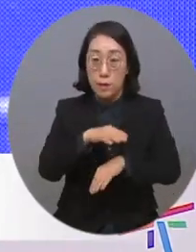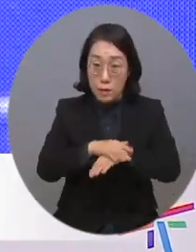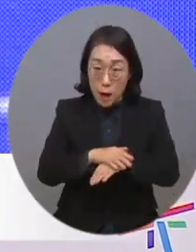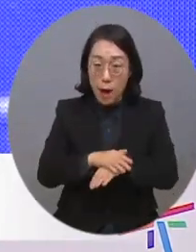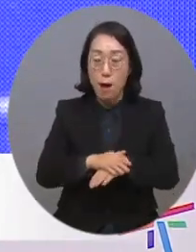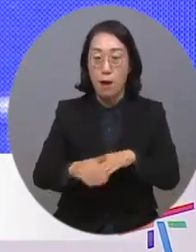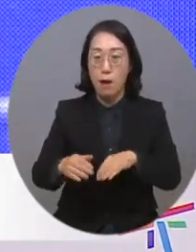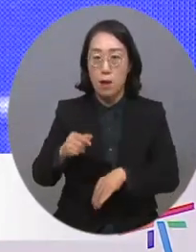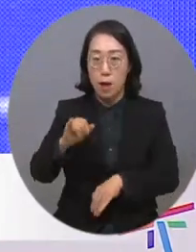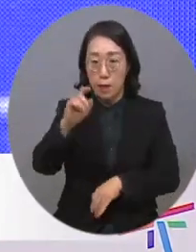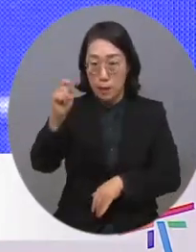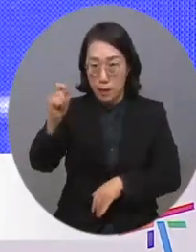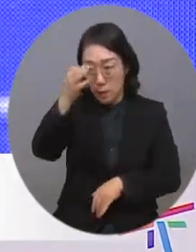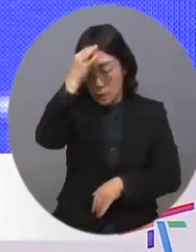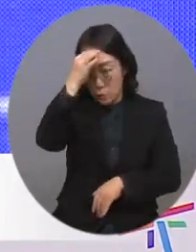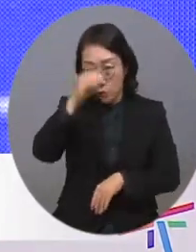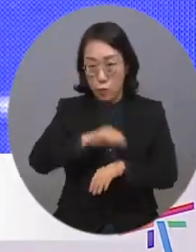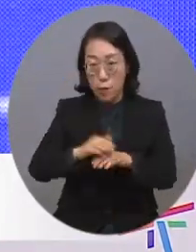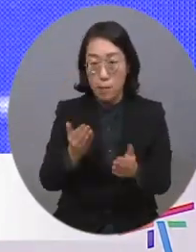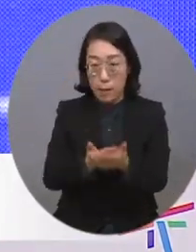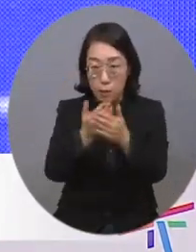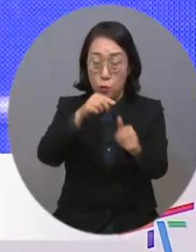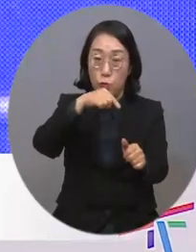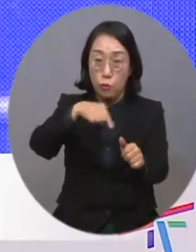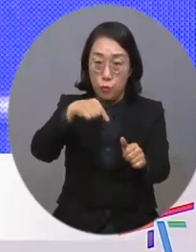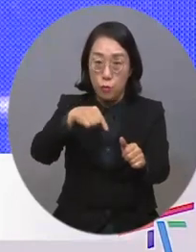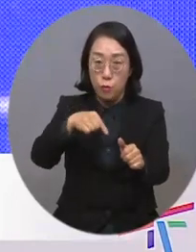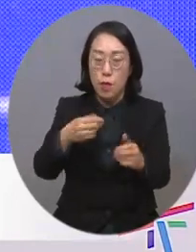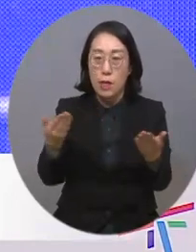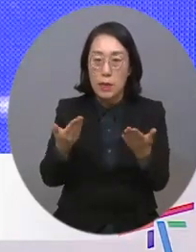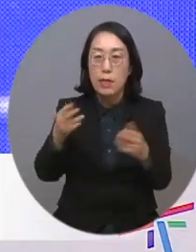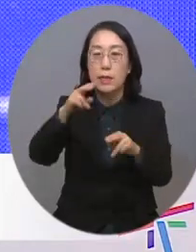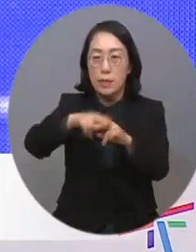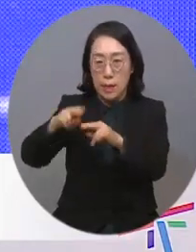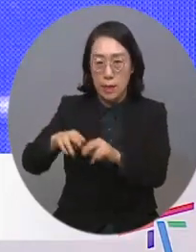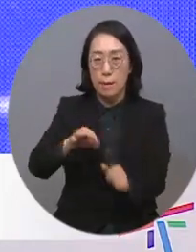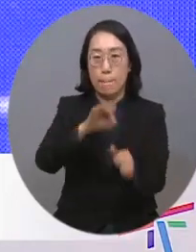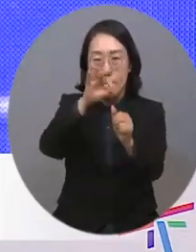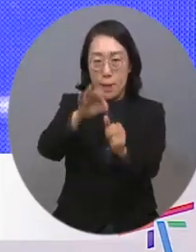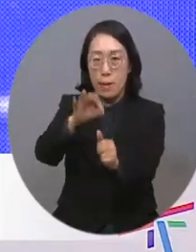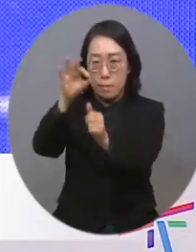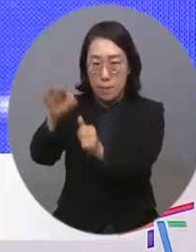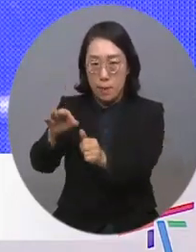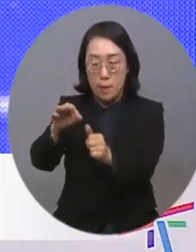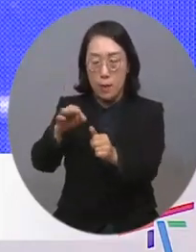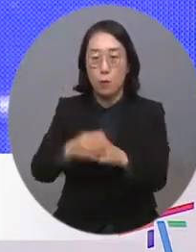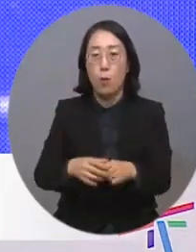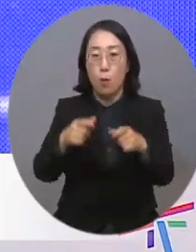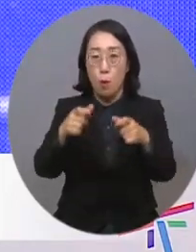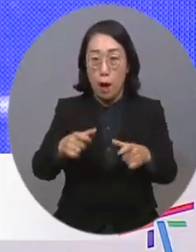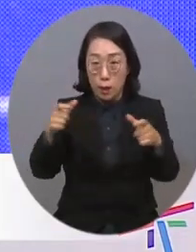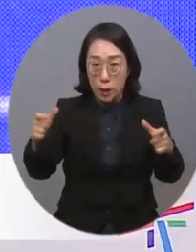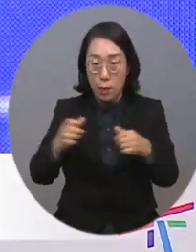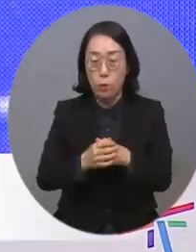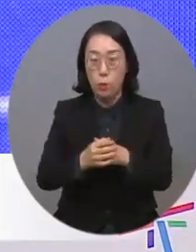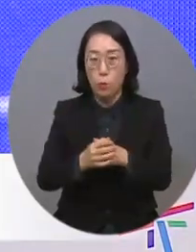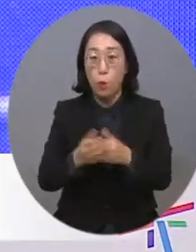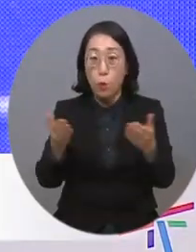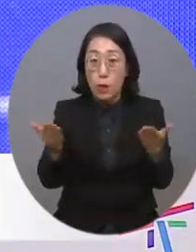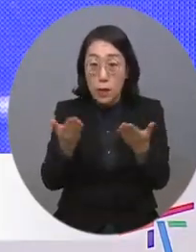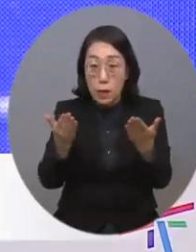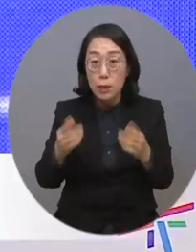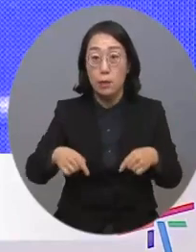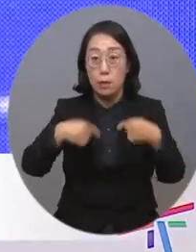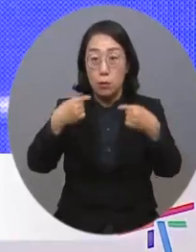장애인력 양성을 통한 장애인 고용 확대와 안정 그리고 장애인의 직업 생활을 통한